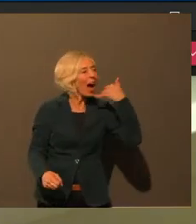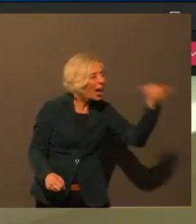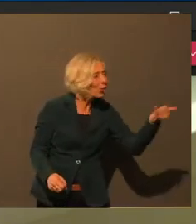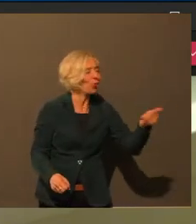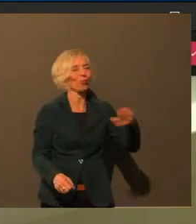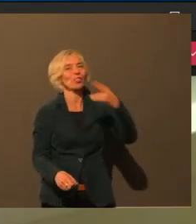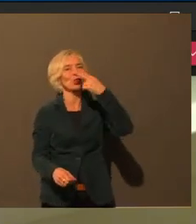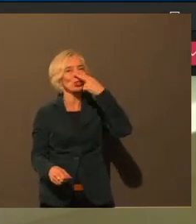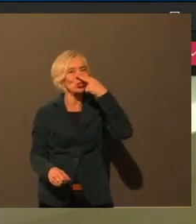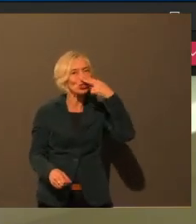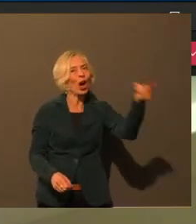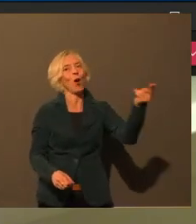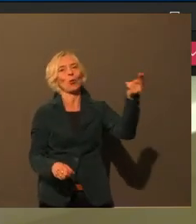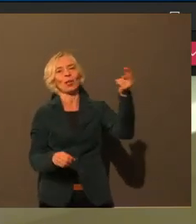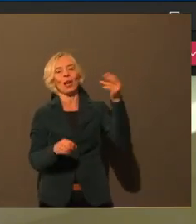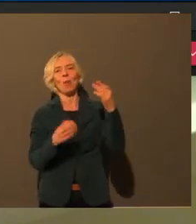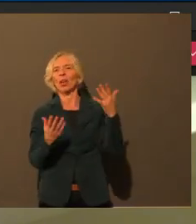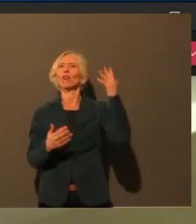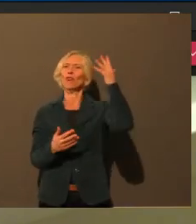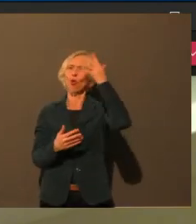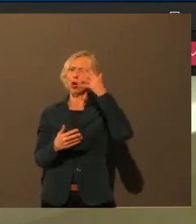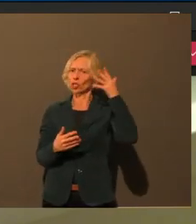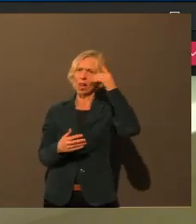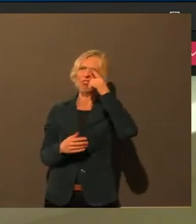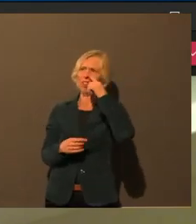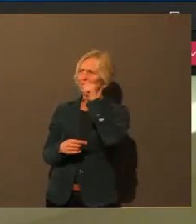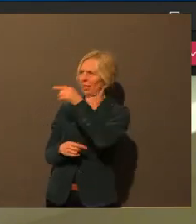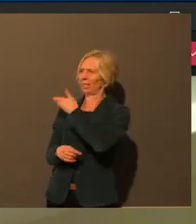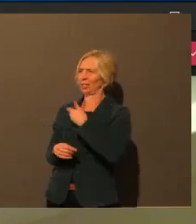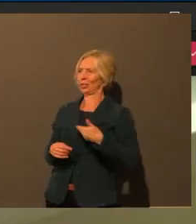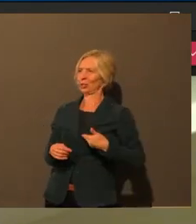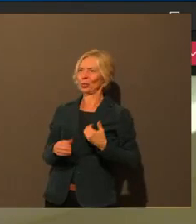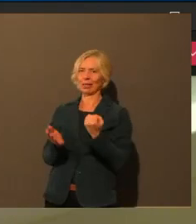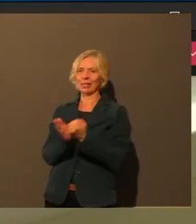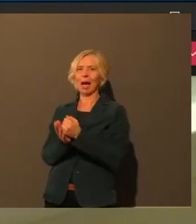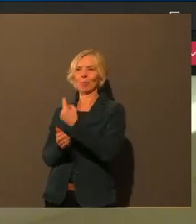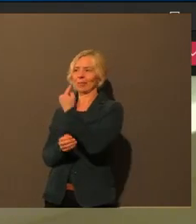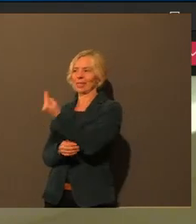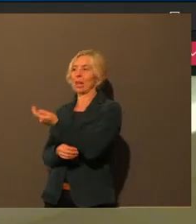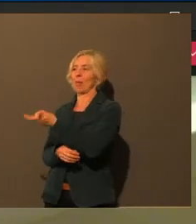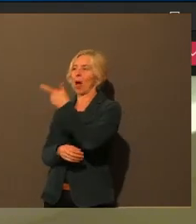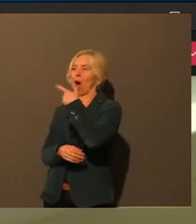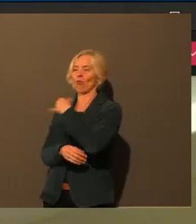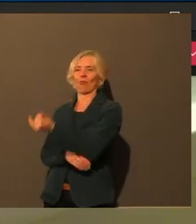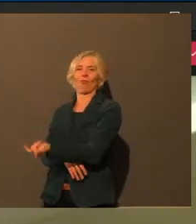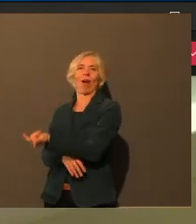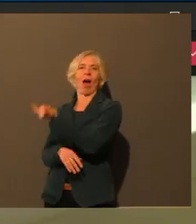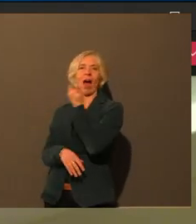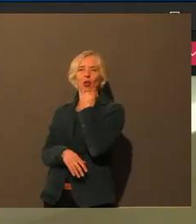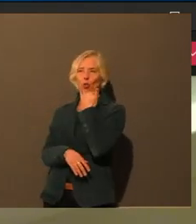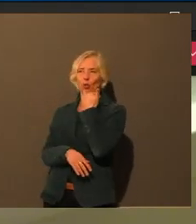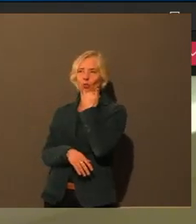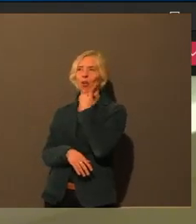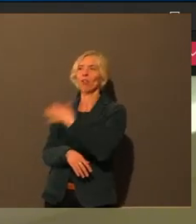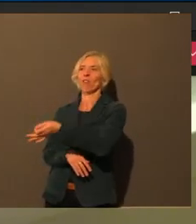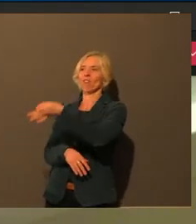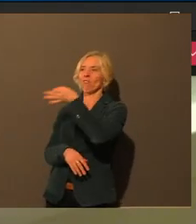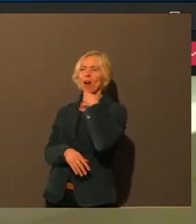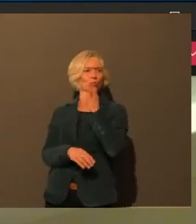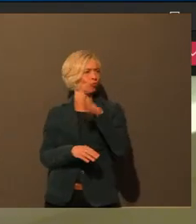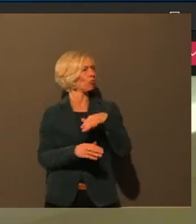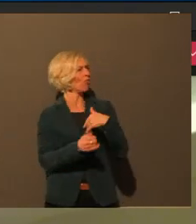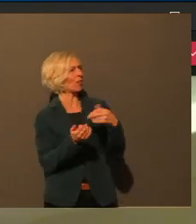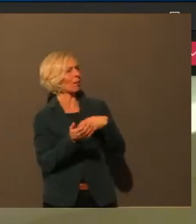jetzt angerufen werde vom Gesundheitsamt, würde ich auch sagen, nee, alles in bester Ordnung, aber vielleicht schaut die Welt dann ganz anders aus. Das ist so